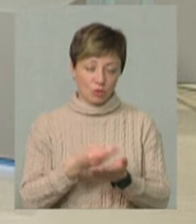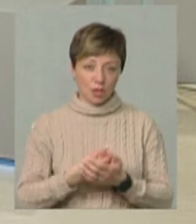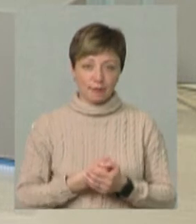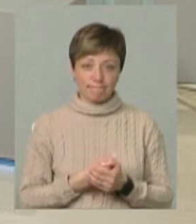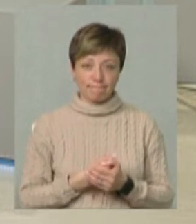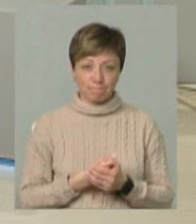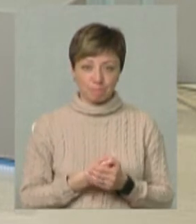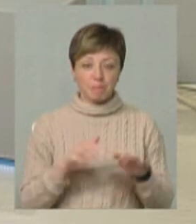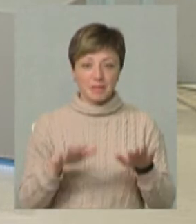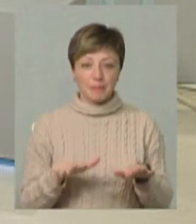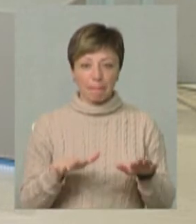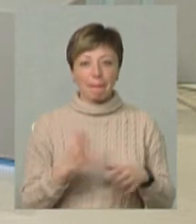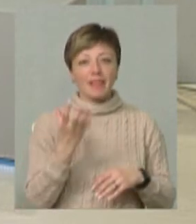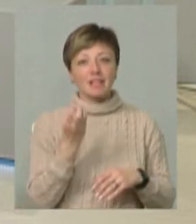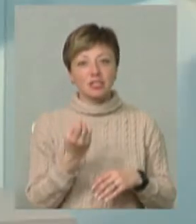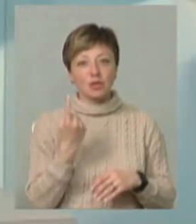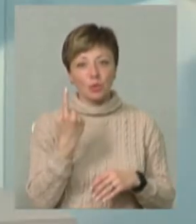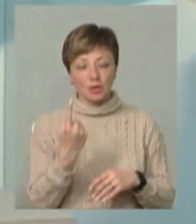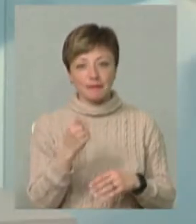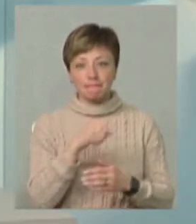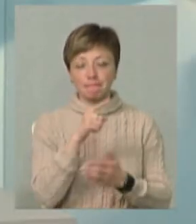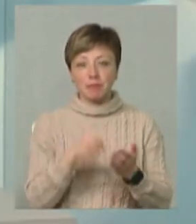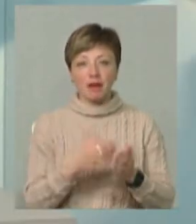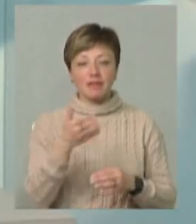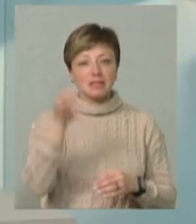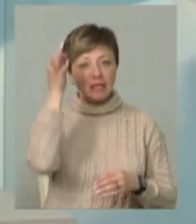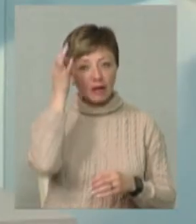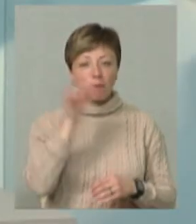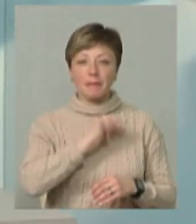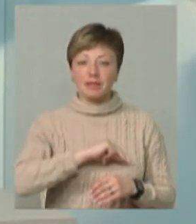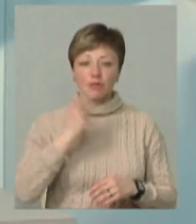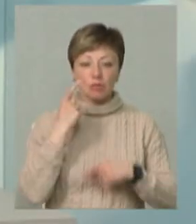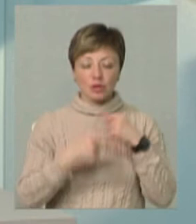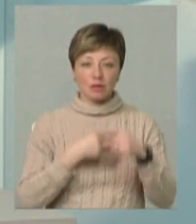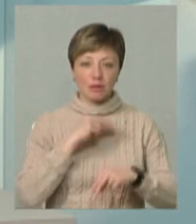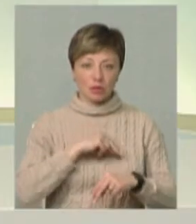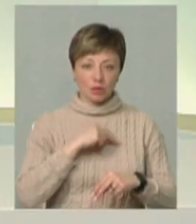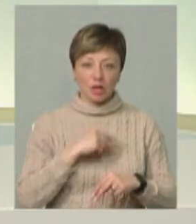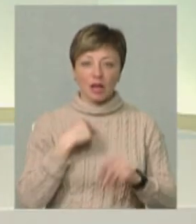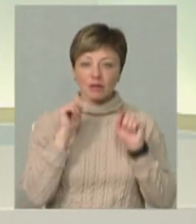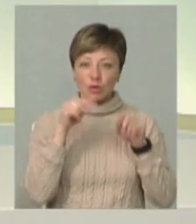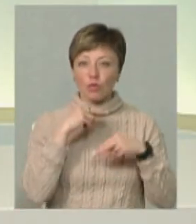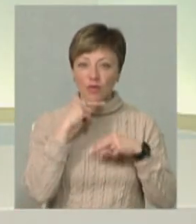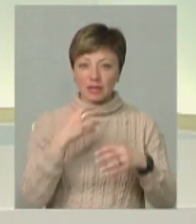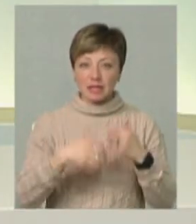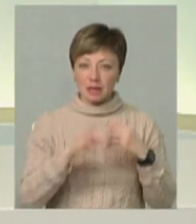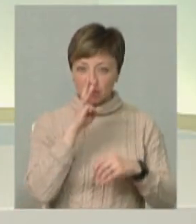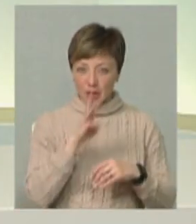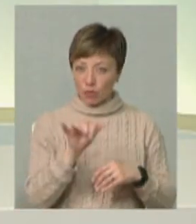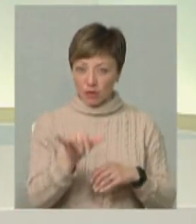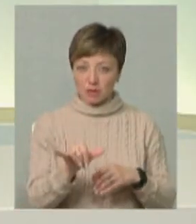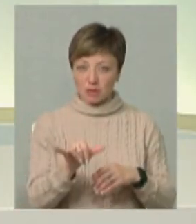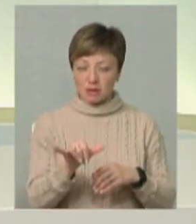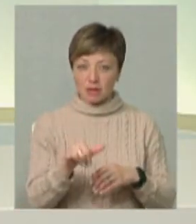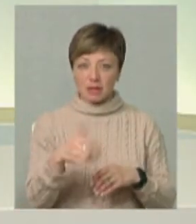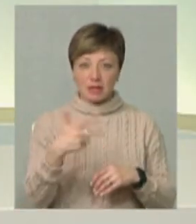місцевих. Ще такий момент. Ви згадали про працівників, що постійно працюють. Я ще звернула увагу, що середня заробітна плата